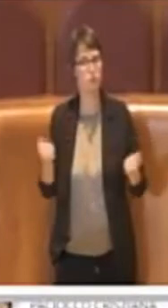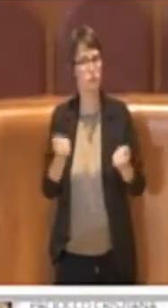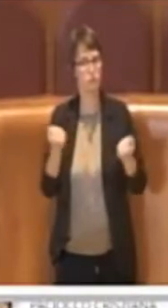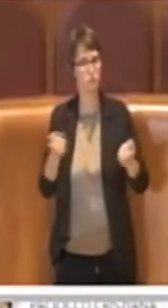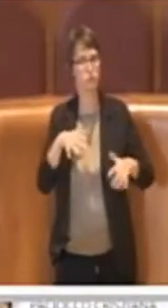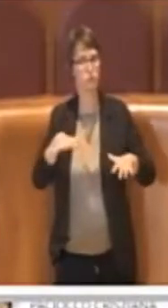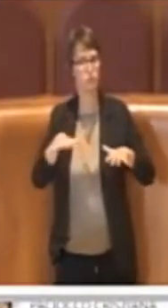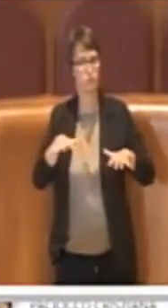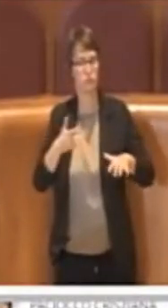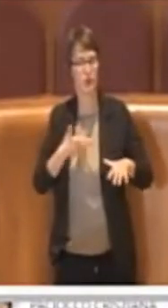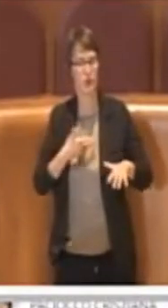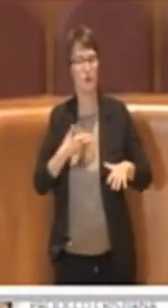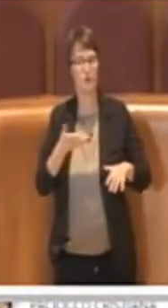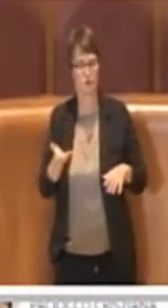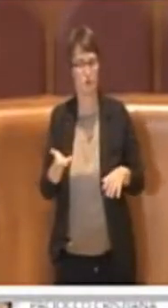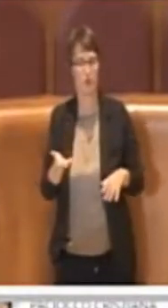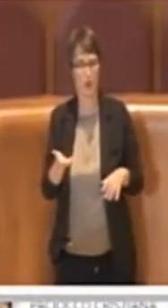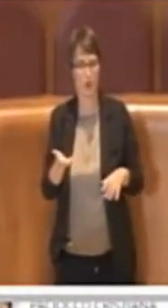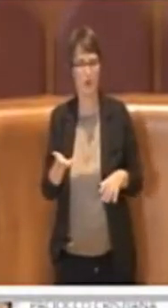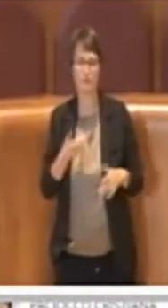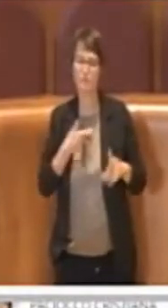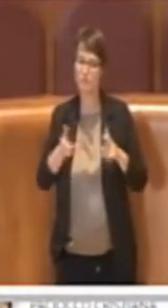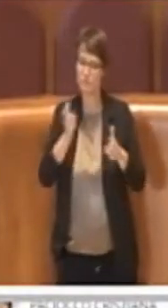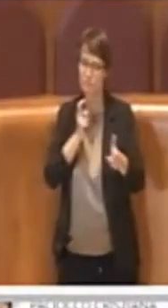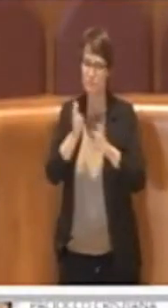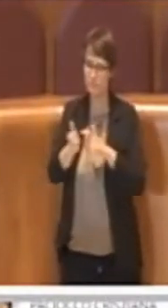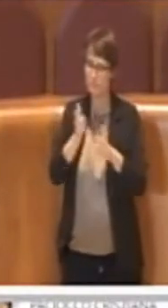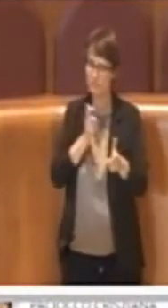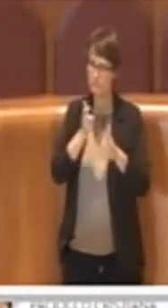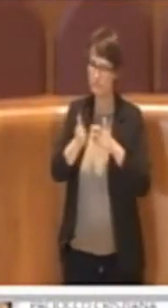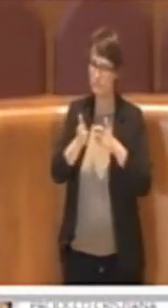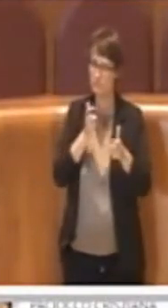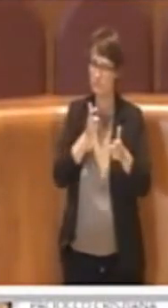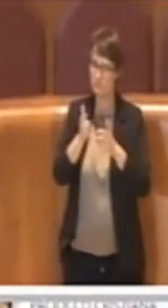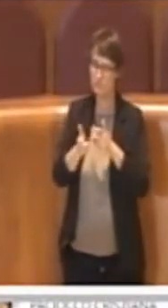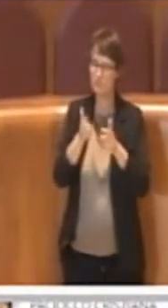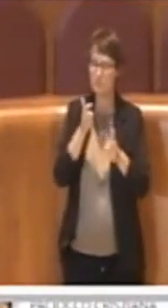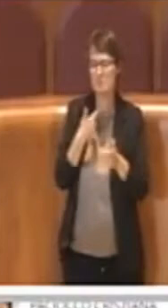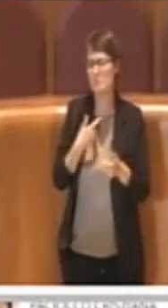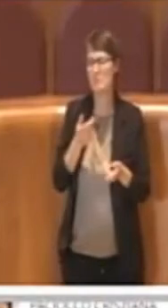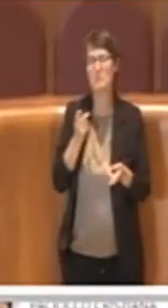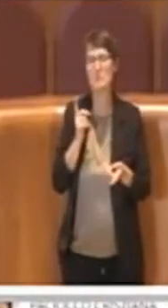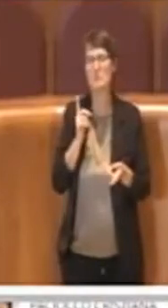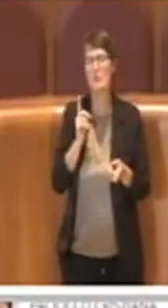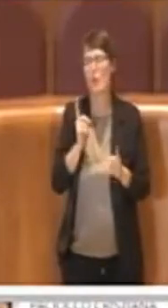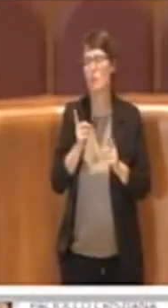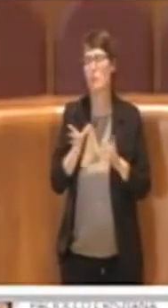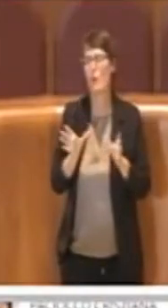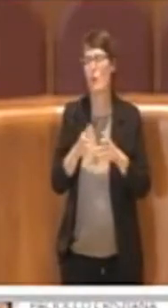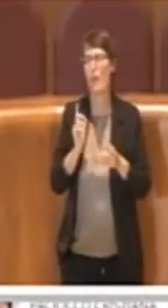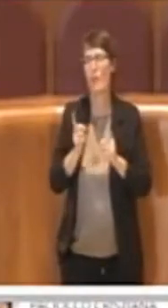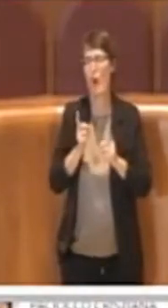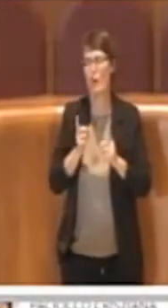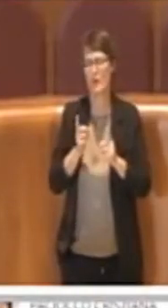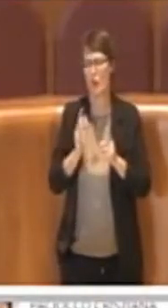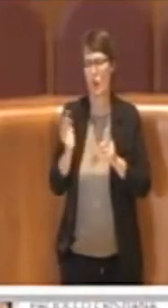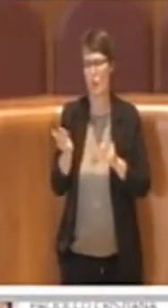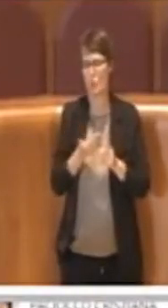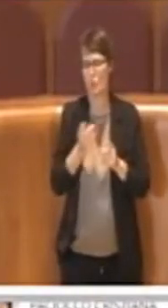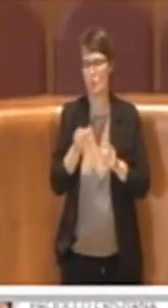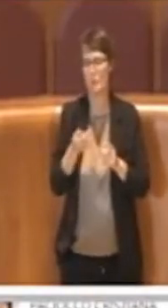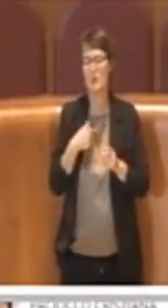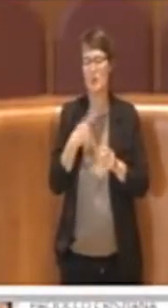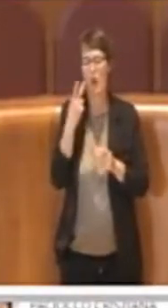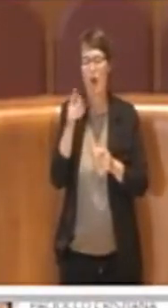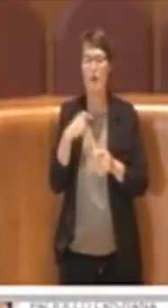continuo dialogo con loro, credo con tutte le forze politiche, perché io lo vedo senza contrasti